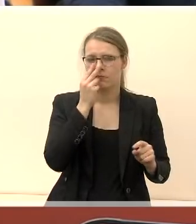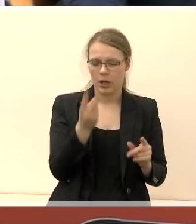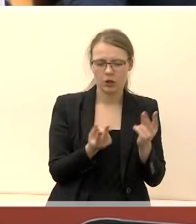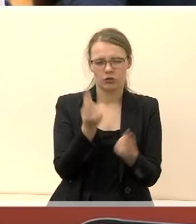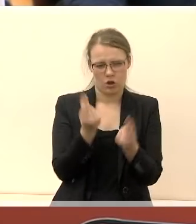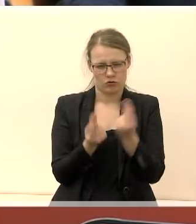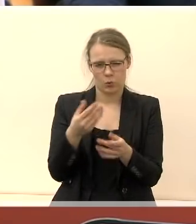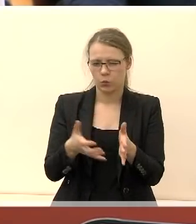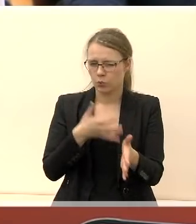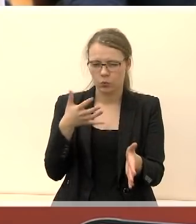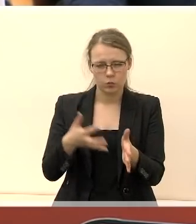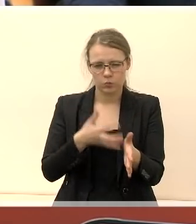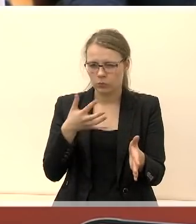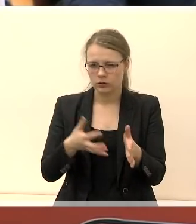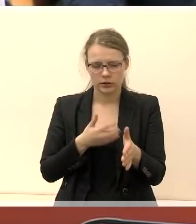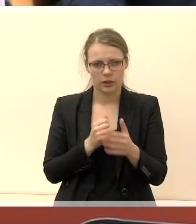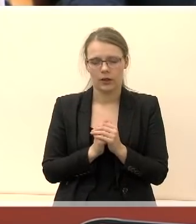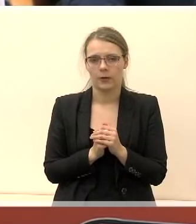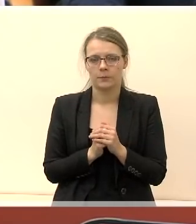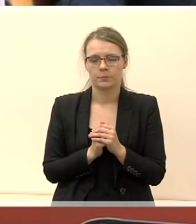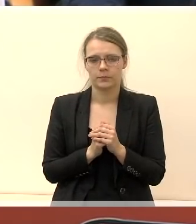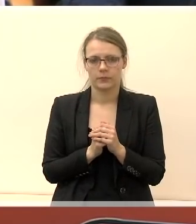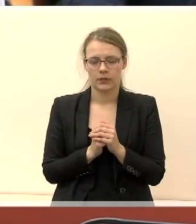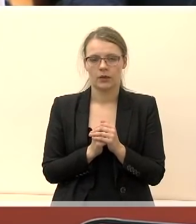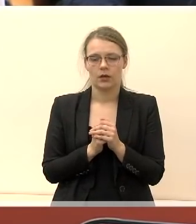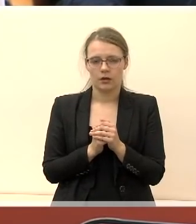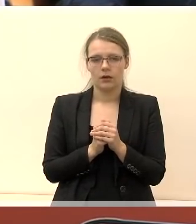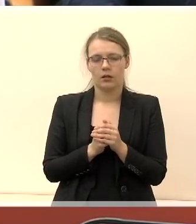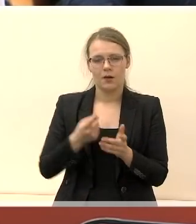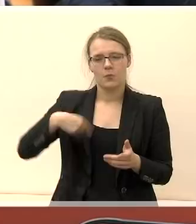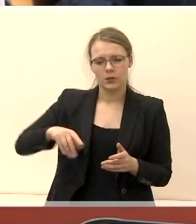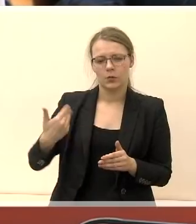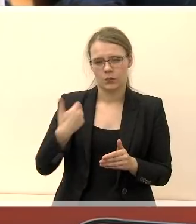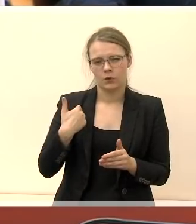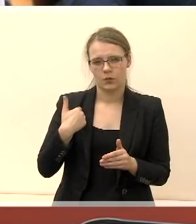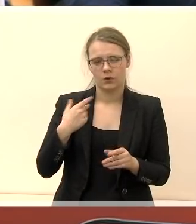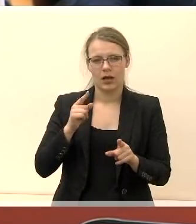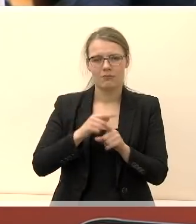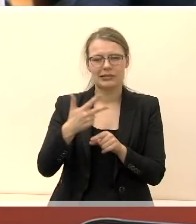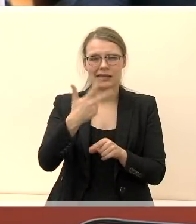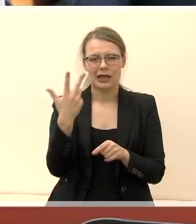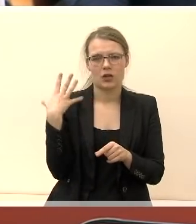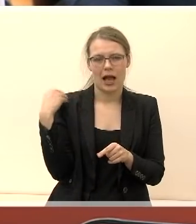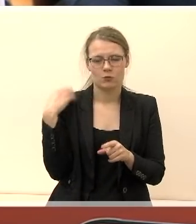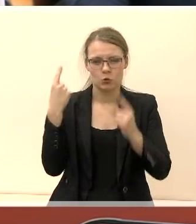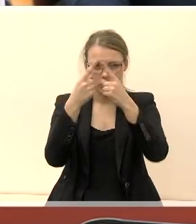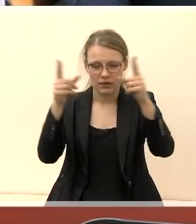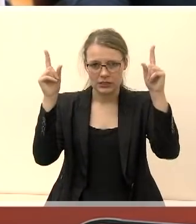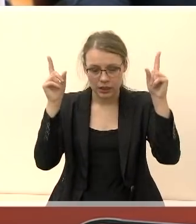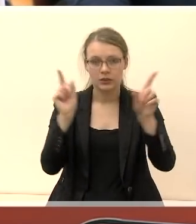darželiuose. Mes norime remti trečio amžiaus universiteto ypatingai kolegijos